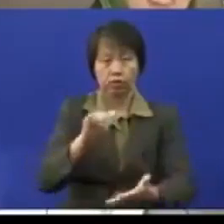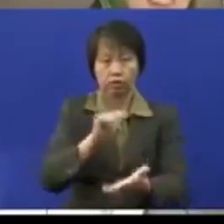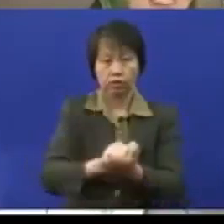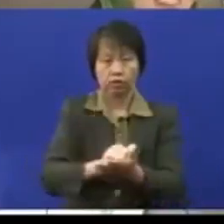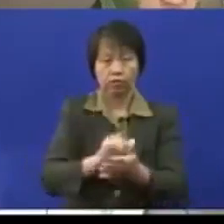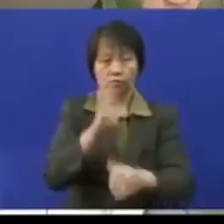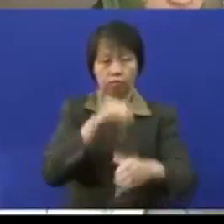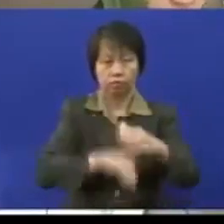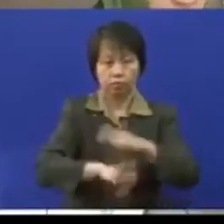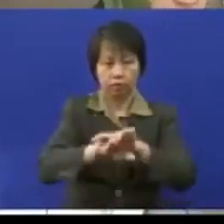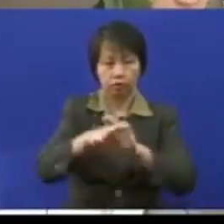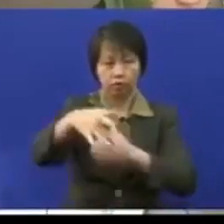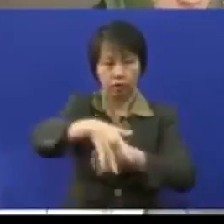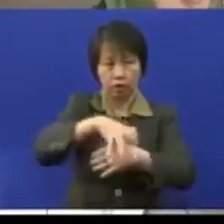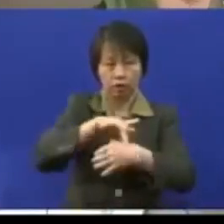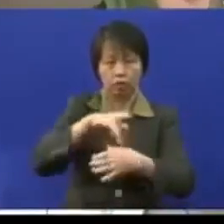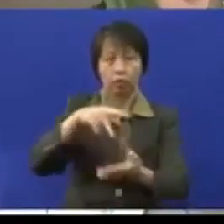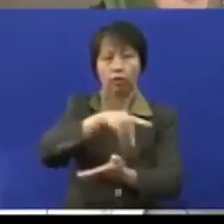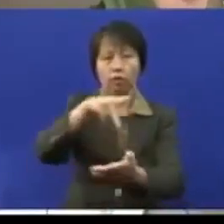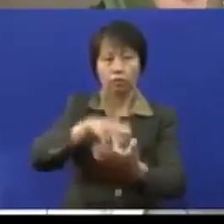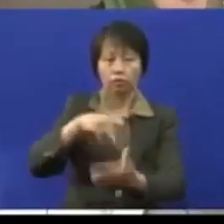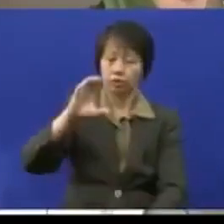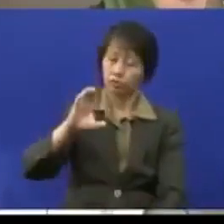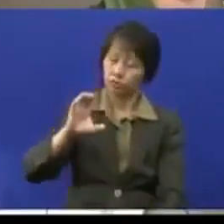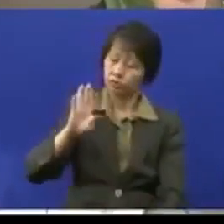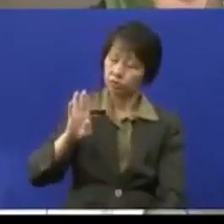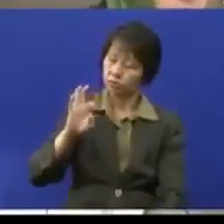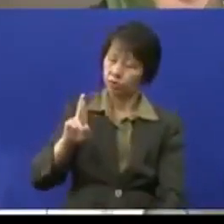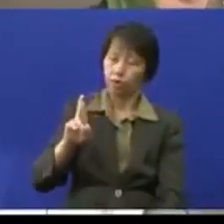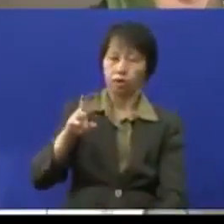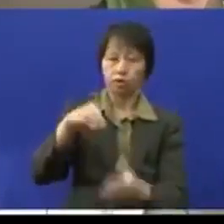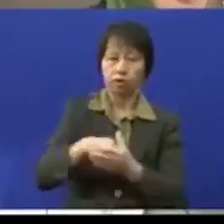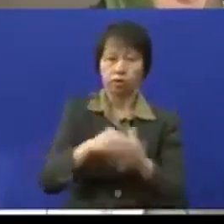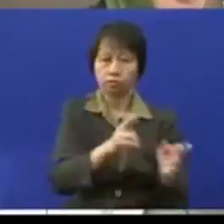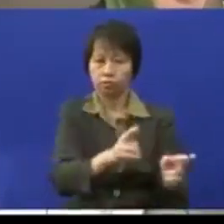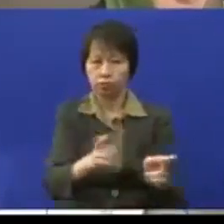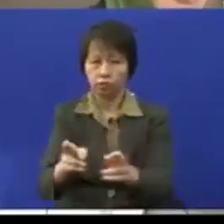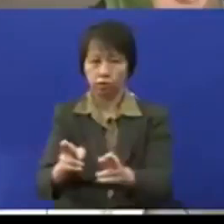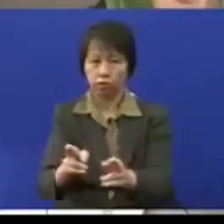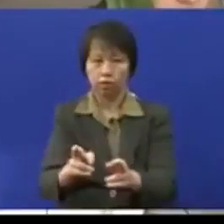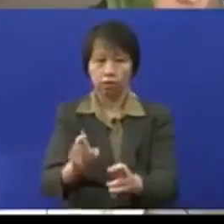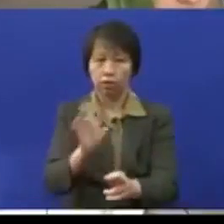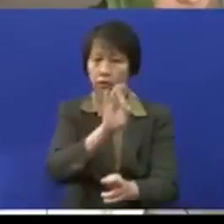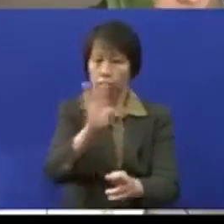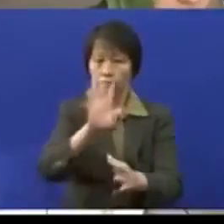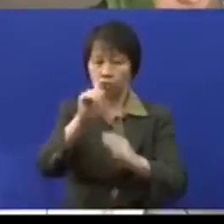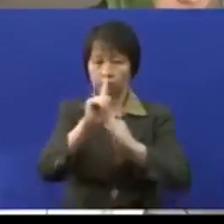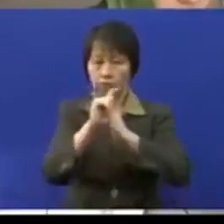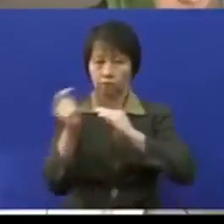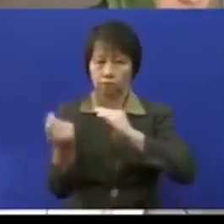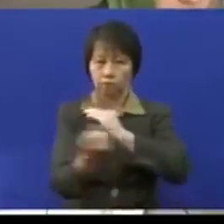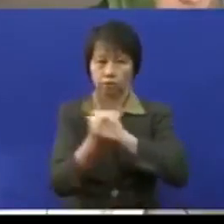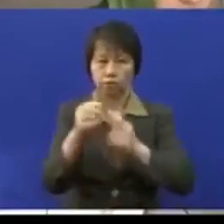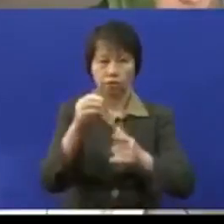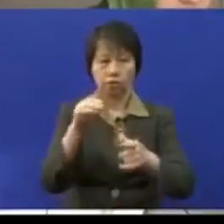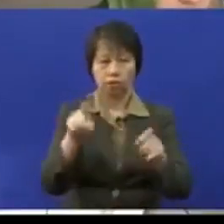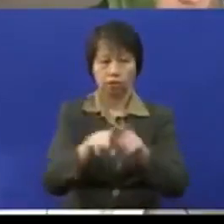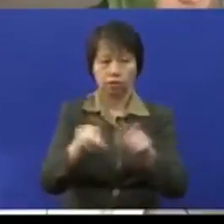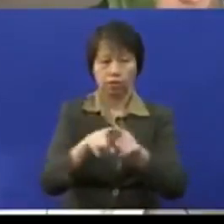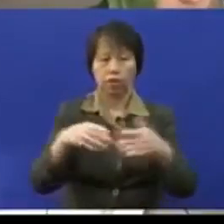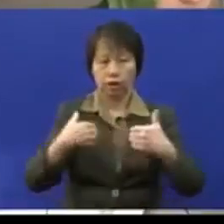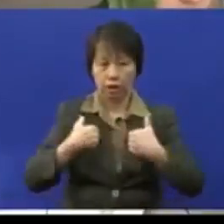memasukkan lebih awal lagi pusat CBR ini di dalam perancangan dalam satu-satu taman sebagaimana kita masukkan